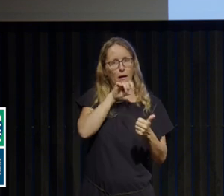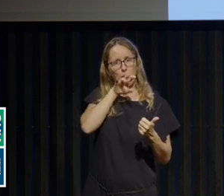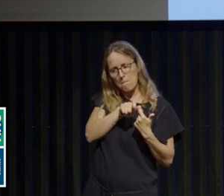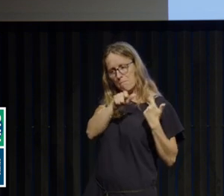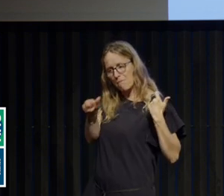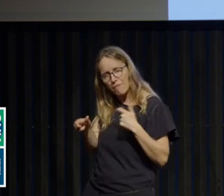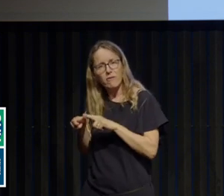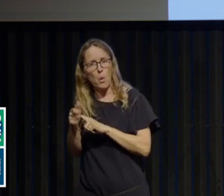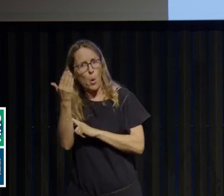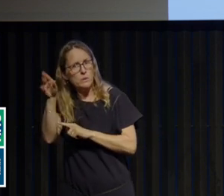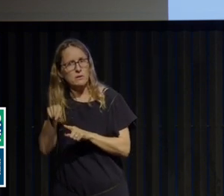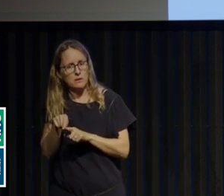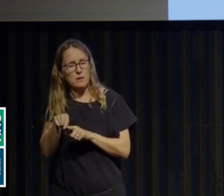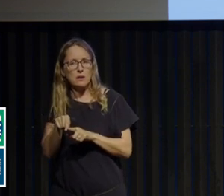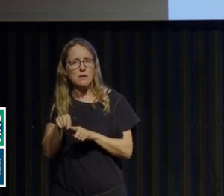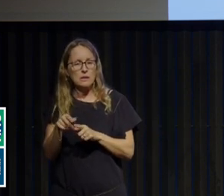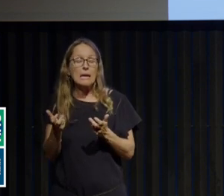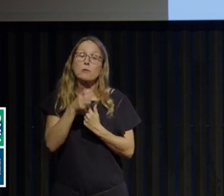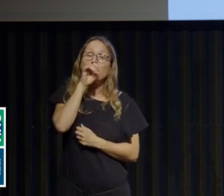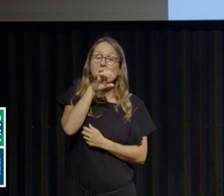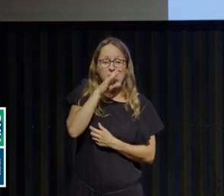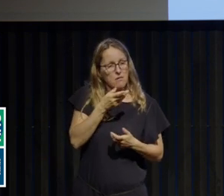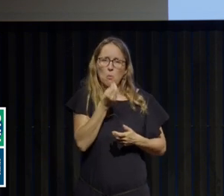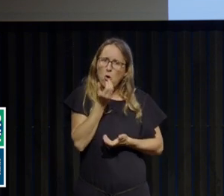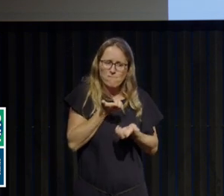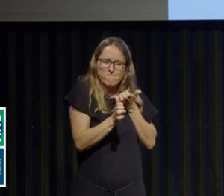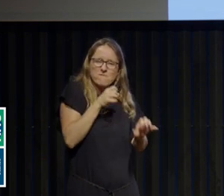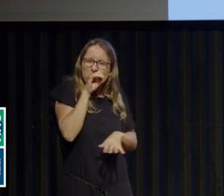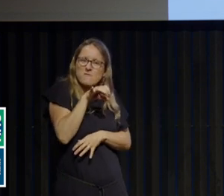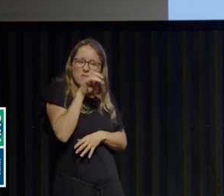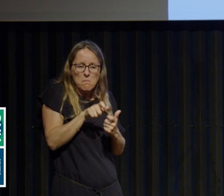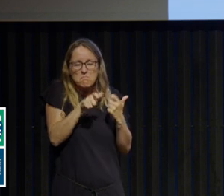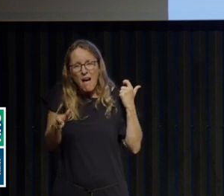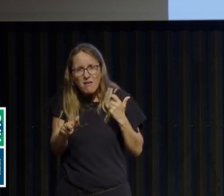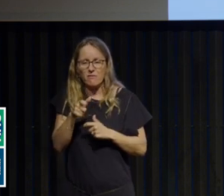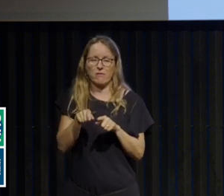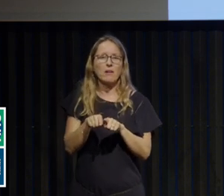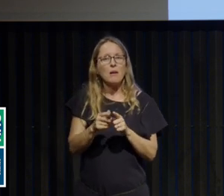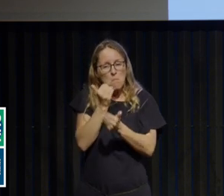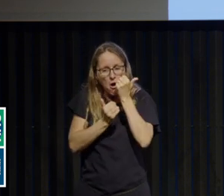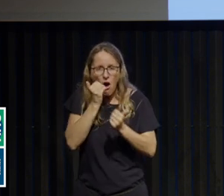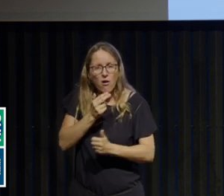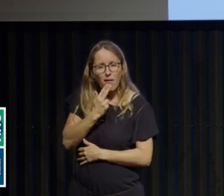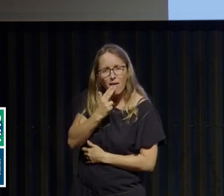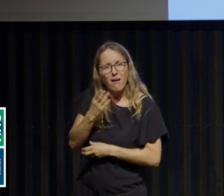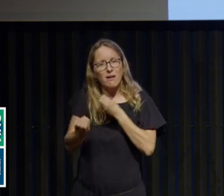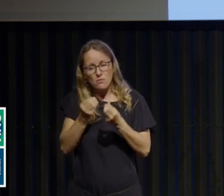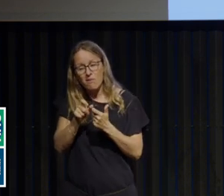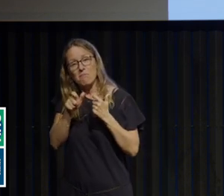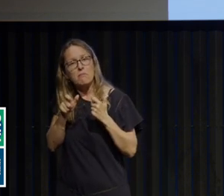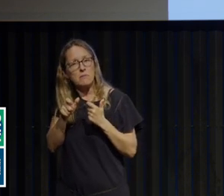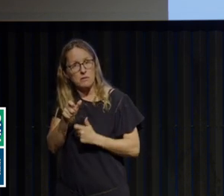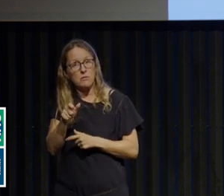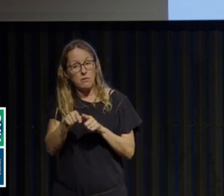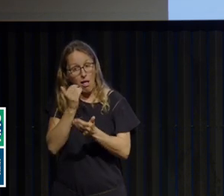assez classiquement aussi, finalement, d'une anorexie restrictive vers la boulimie ou vers l'hyperphagie. Et